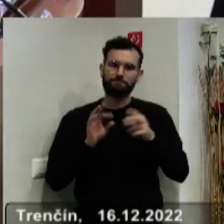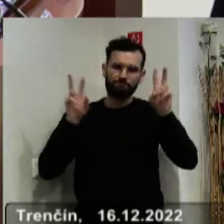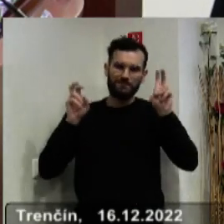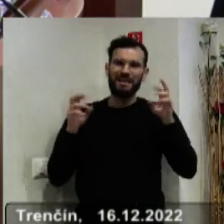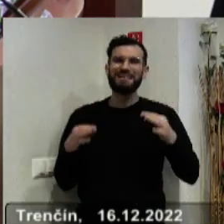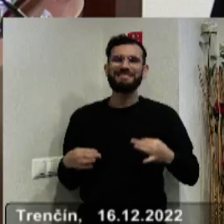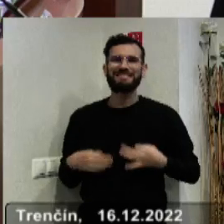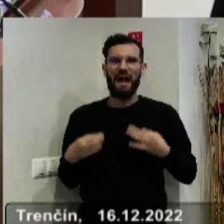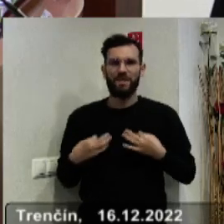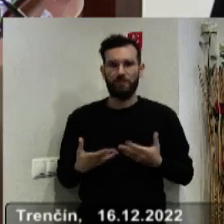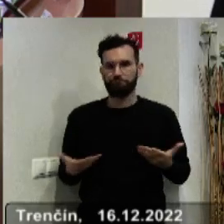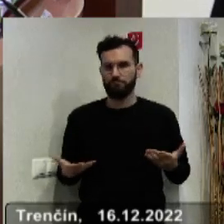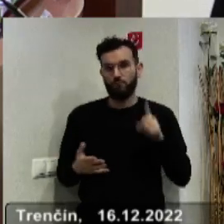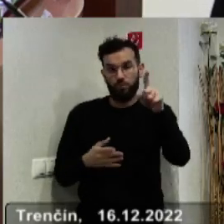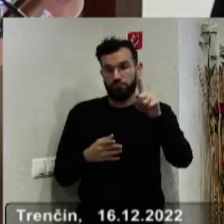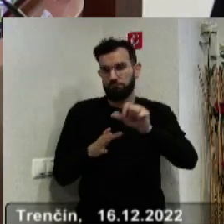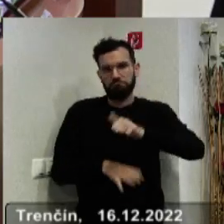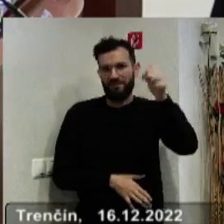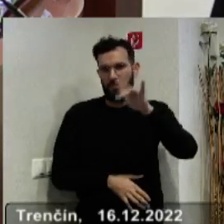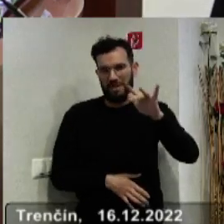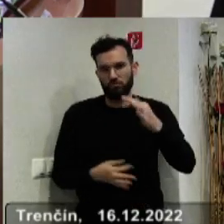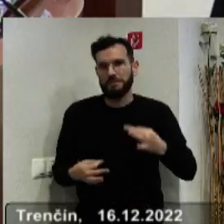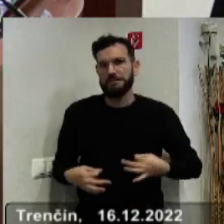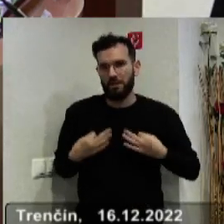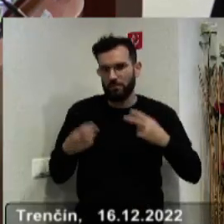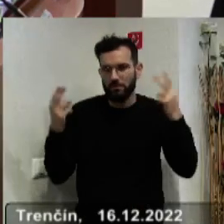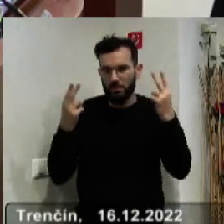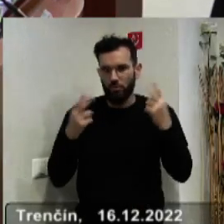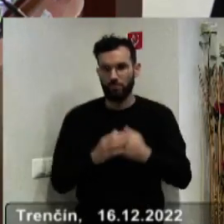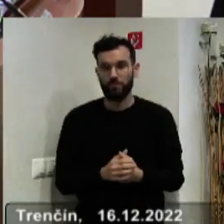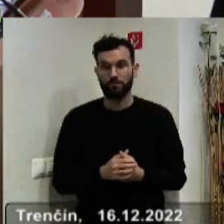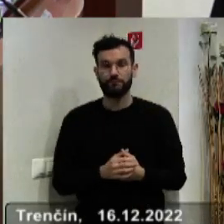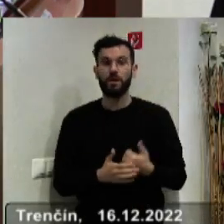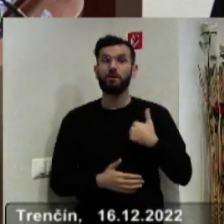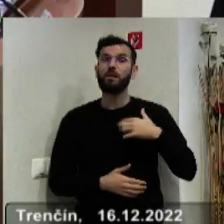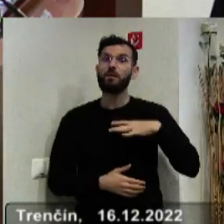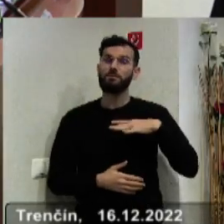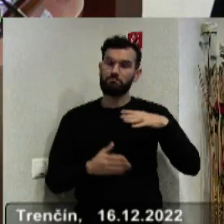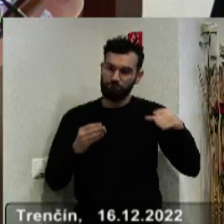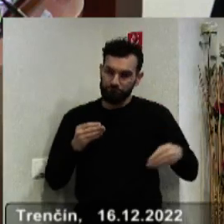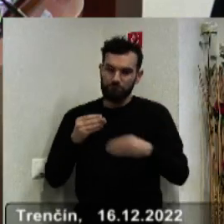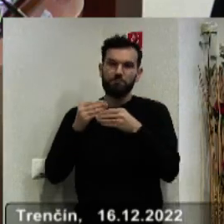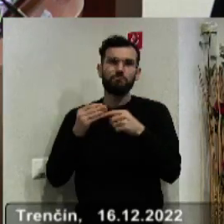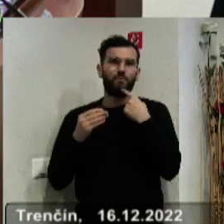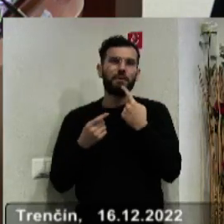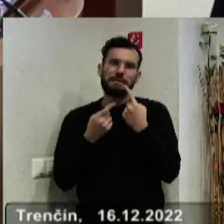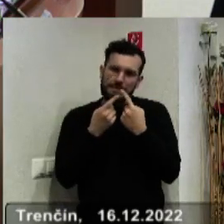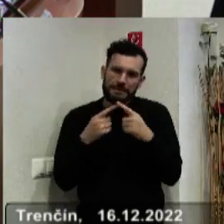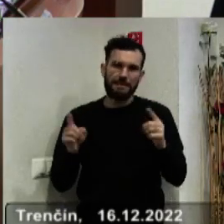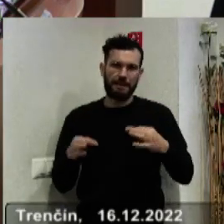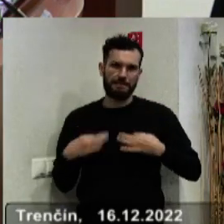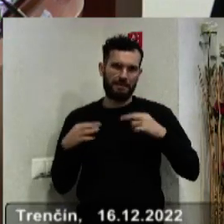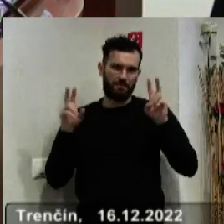pretože sú to absolútne priority. A ja by som sa chcela k ním pridať, ale hovoriť o inom zdravi, o zdravi